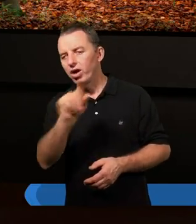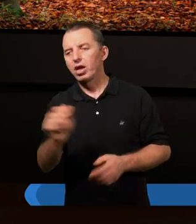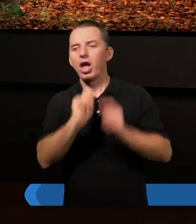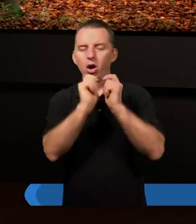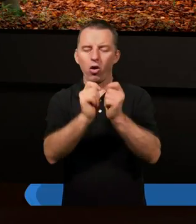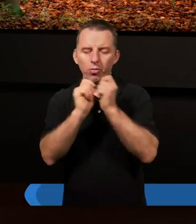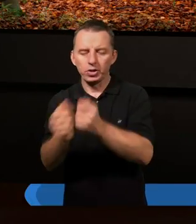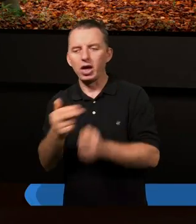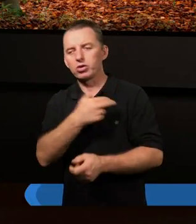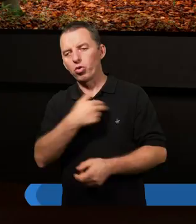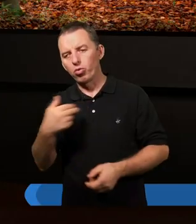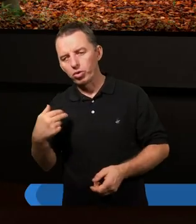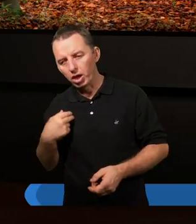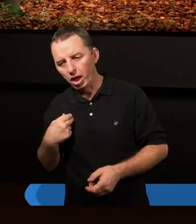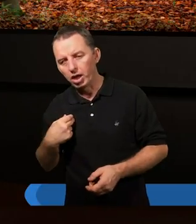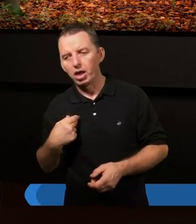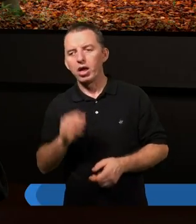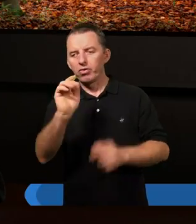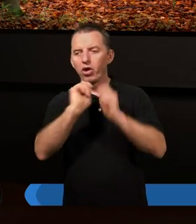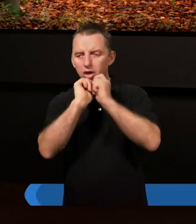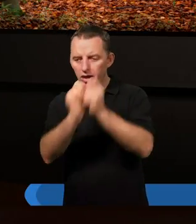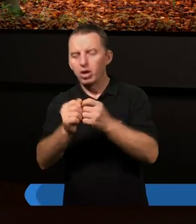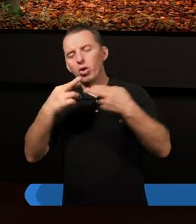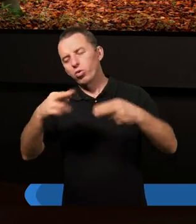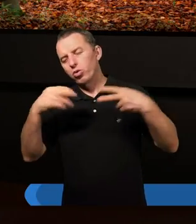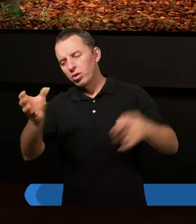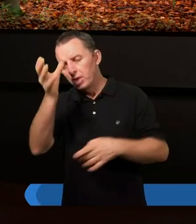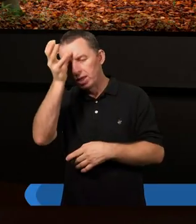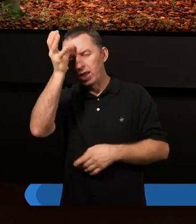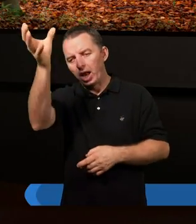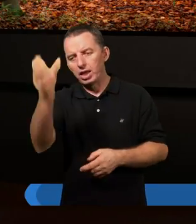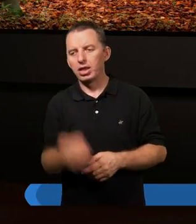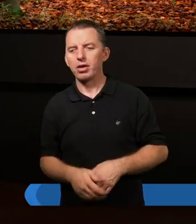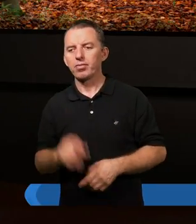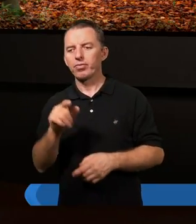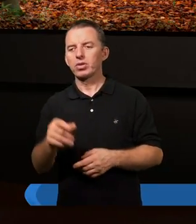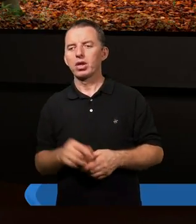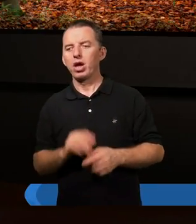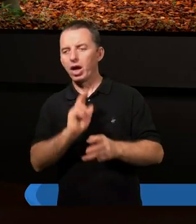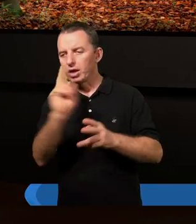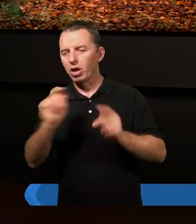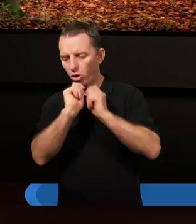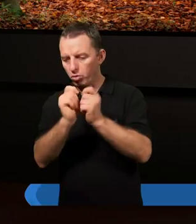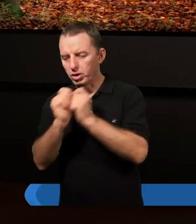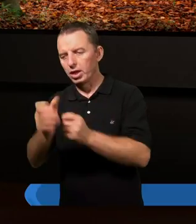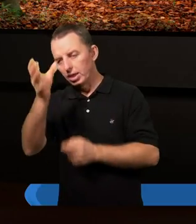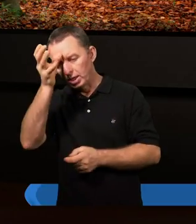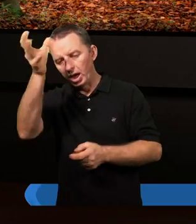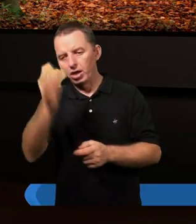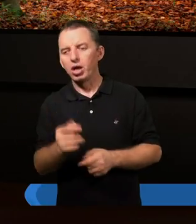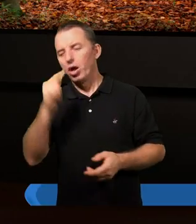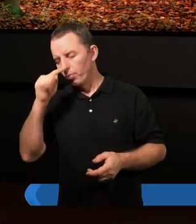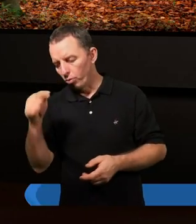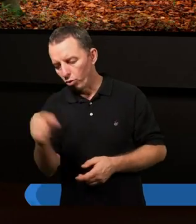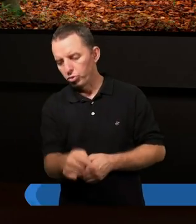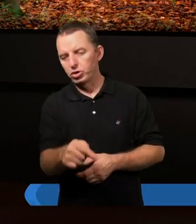obdarzył nas z różnymi talentami. Różnymi. Każdego obdarzył talentem i